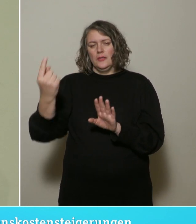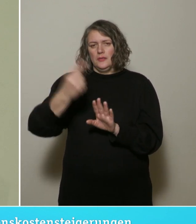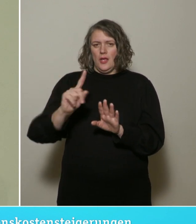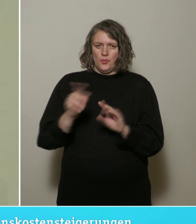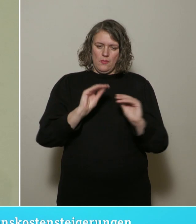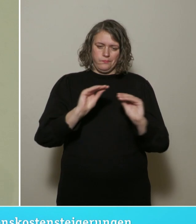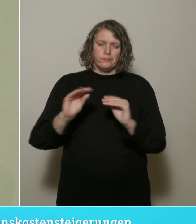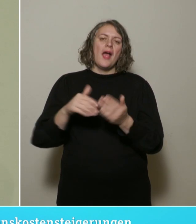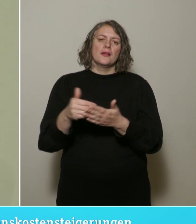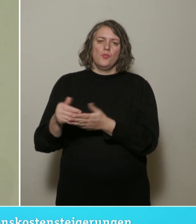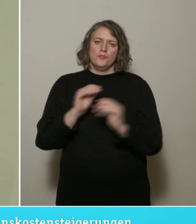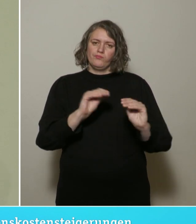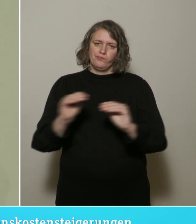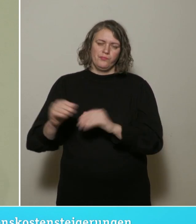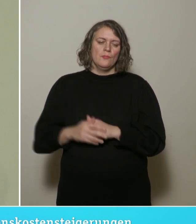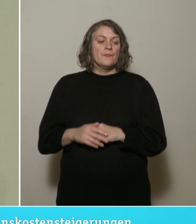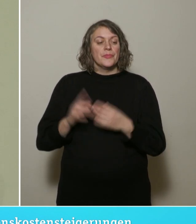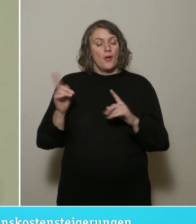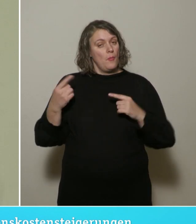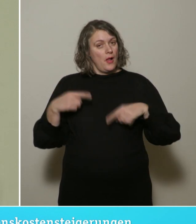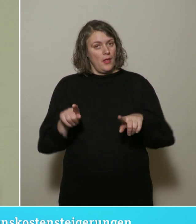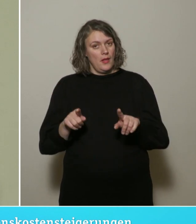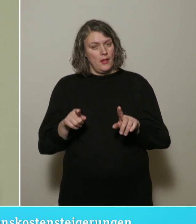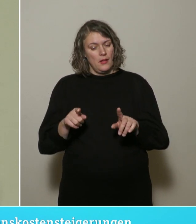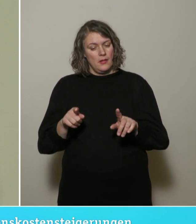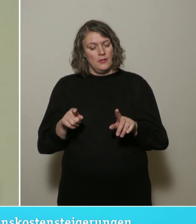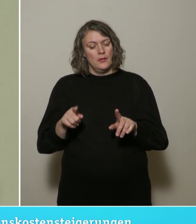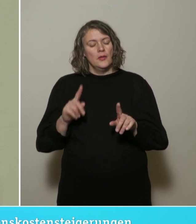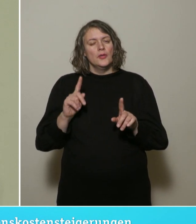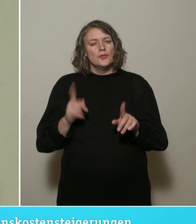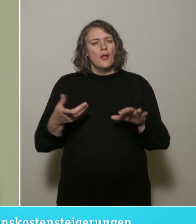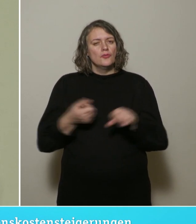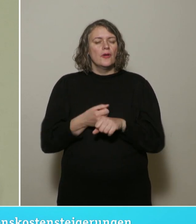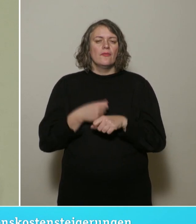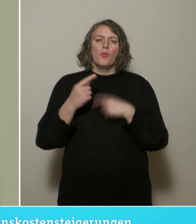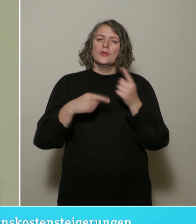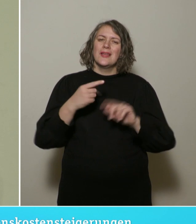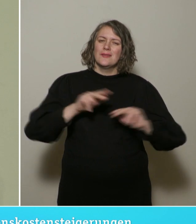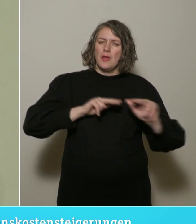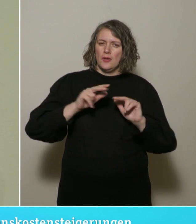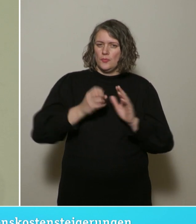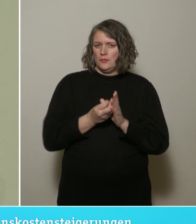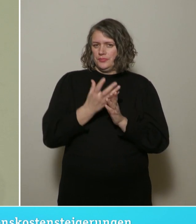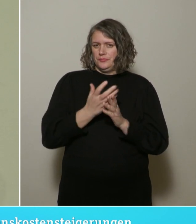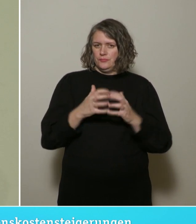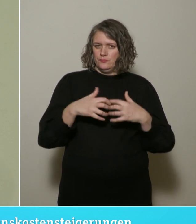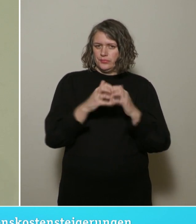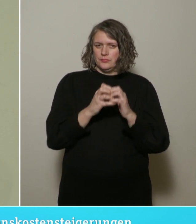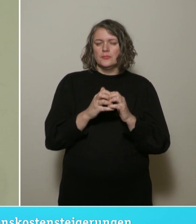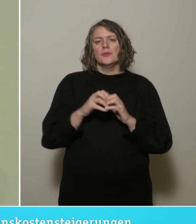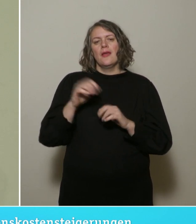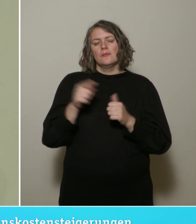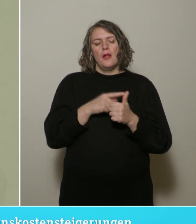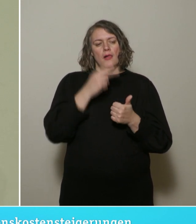jeweils Schritt für Schritt, sukzessive, soll ein Prozessmanagement etabliert werden, mit dem erstens die Prozesse für die